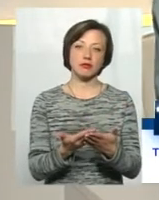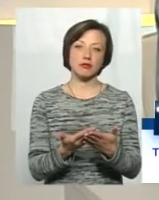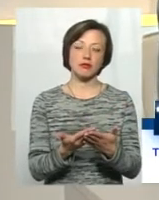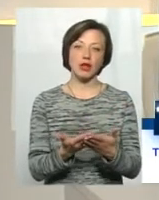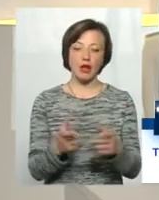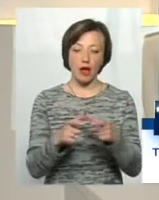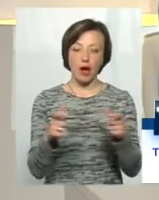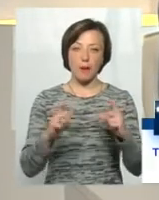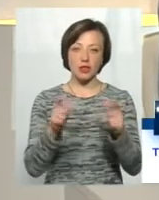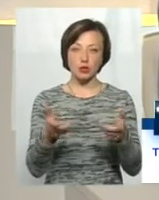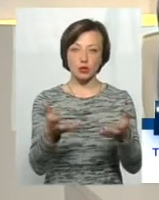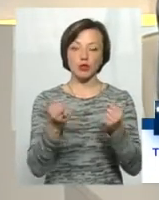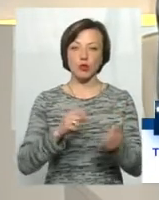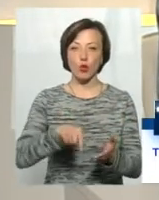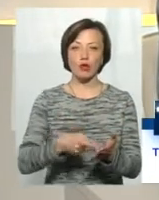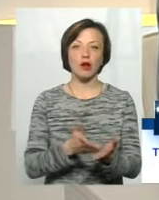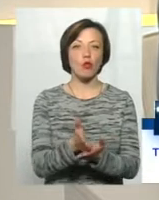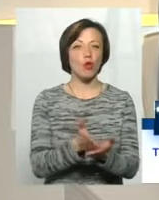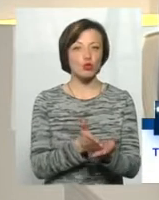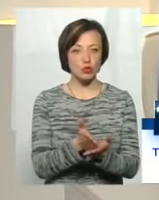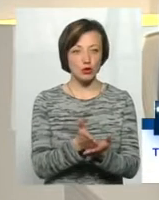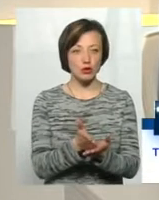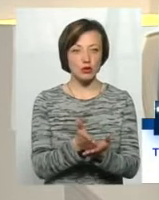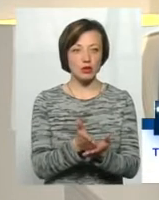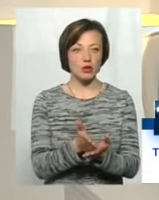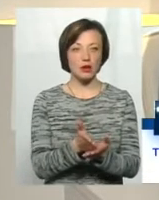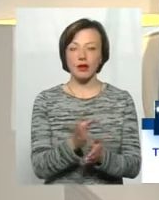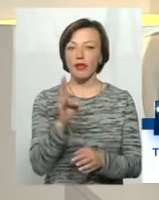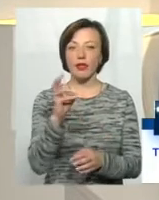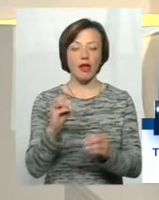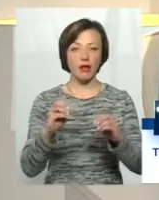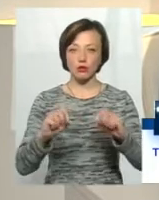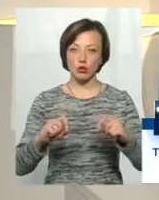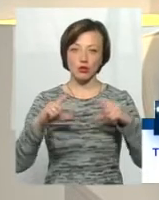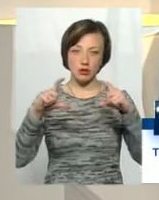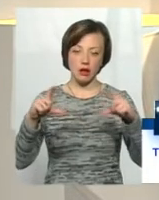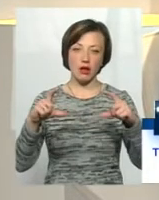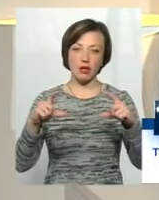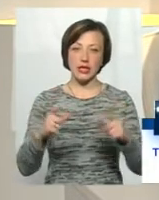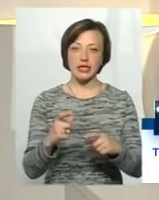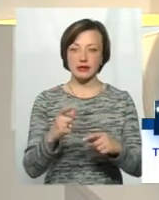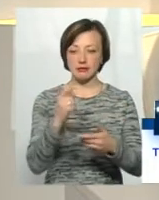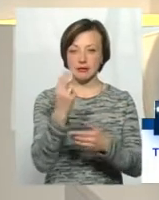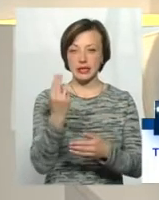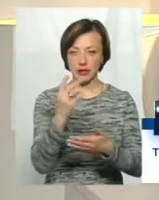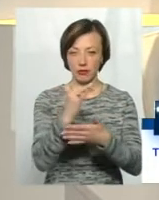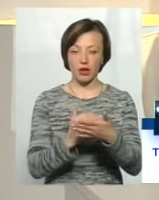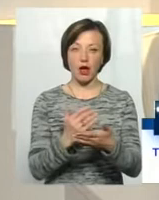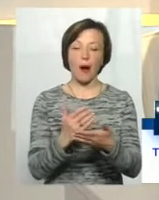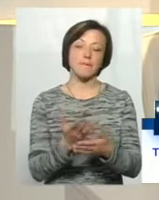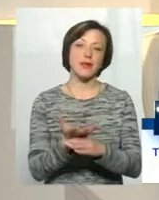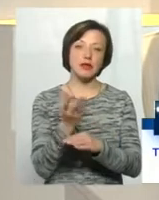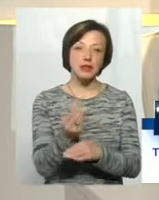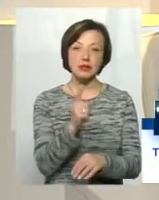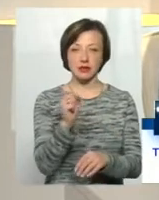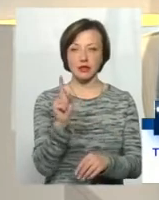платіжках, які отримують за комунальні послуги, не зростали ті цифри, а платити лише за